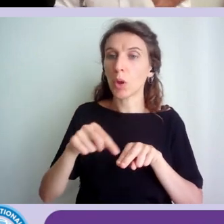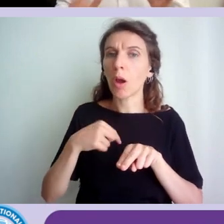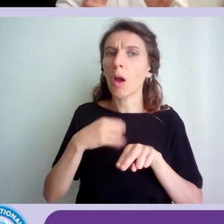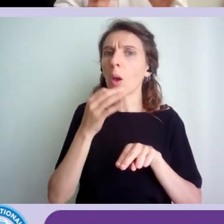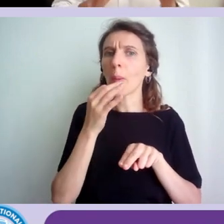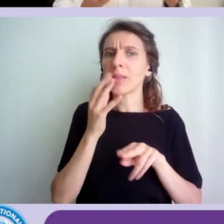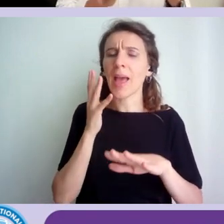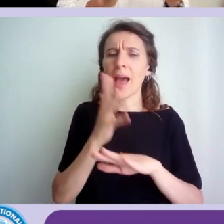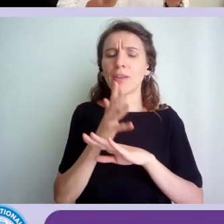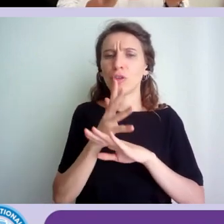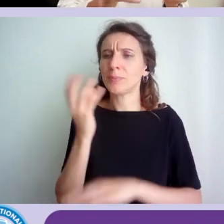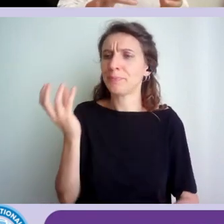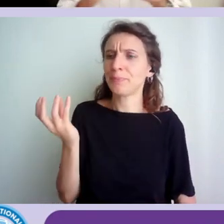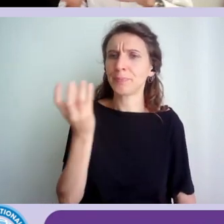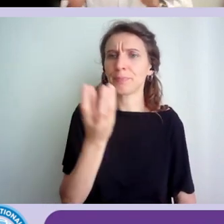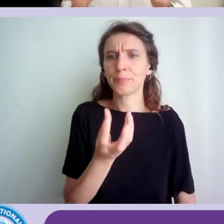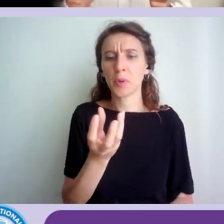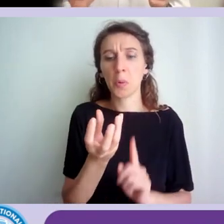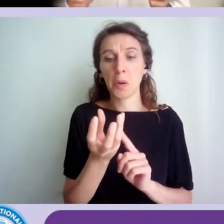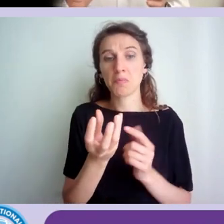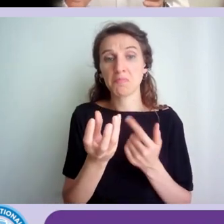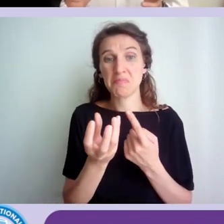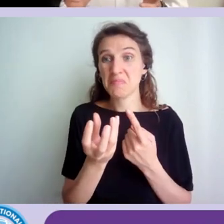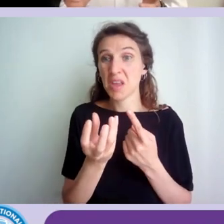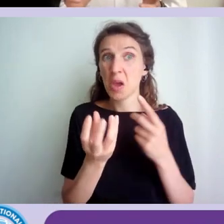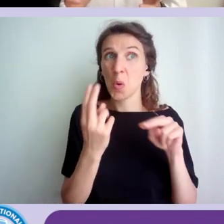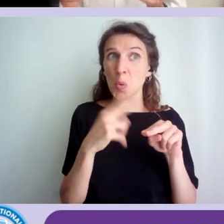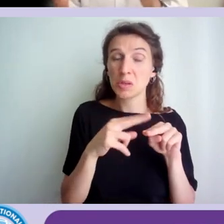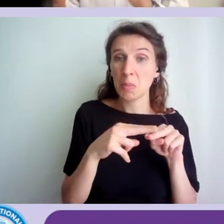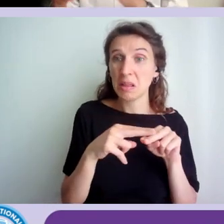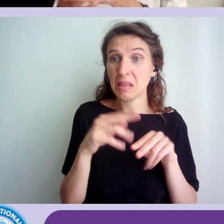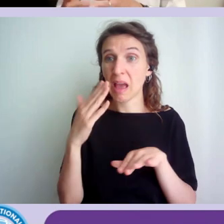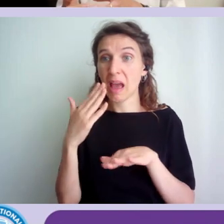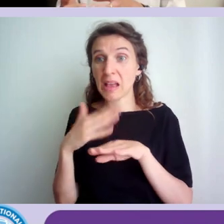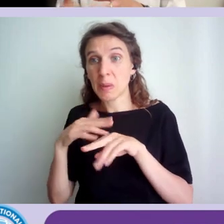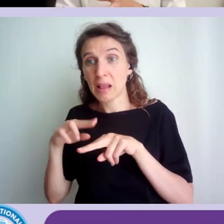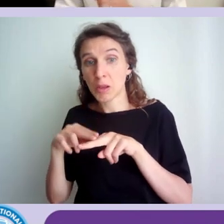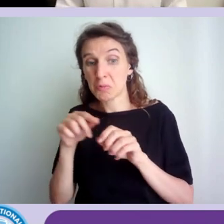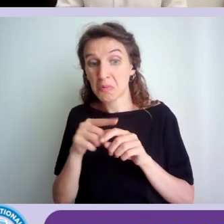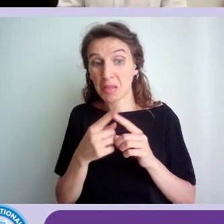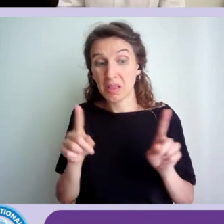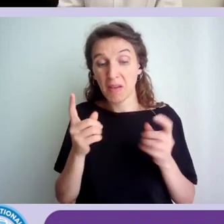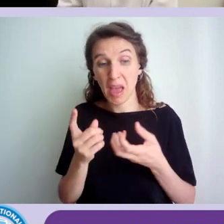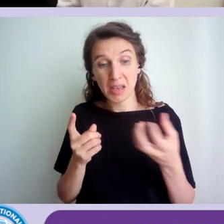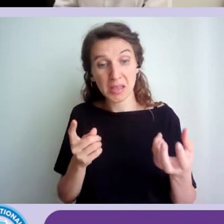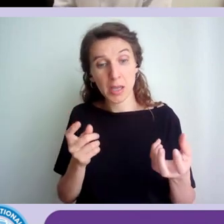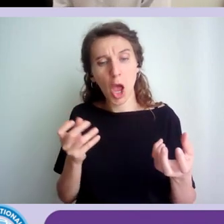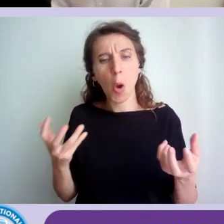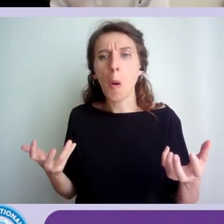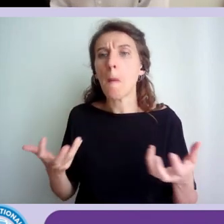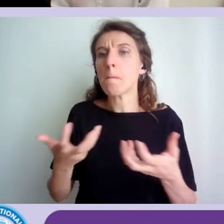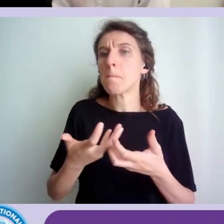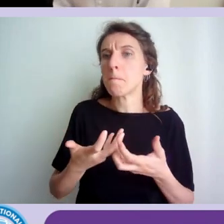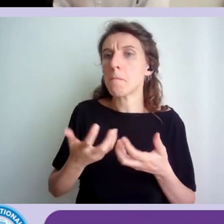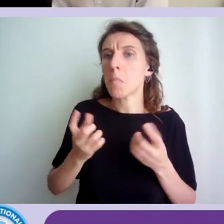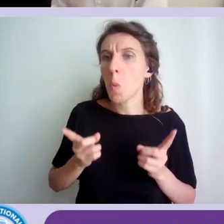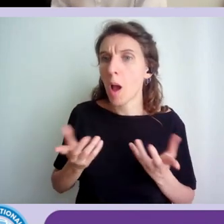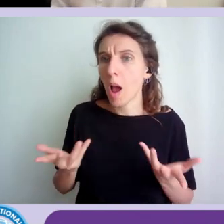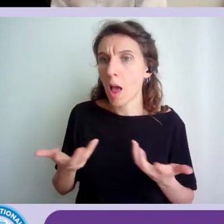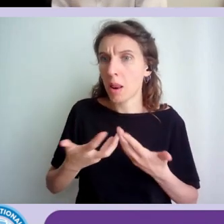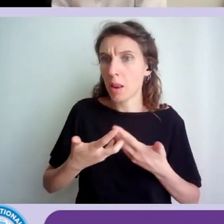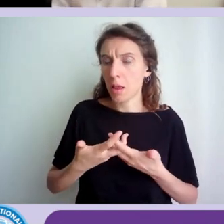inserisce? una cosa diversa dall'usabilità e l'esperienza d'uso? È una cosa che si integra? Beh, a dare una